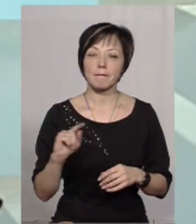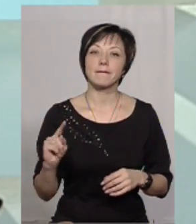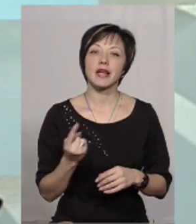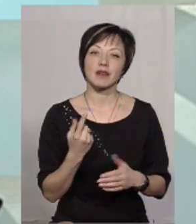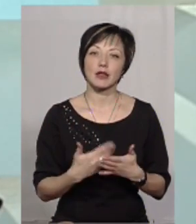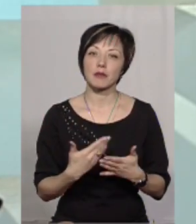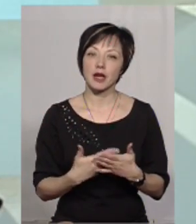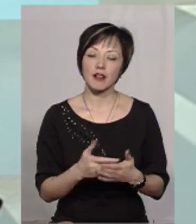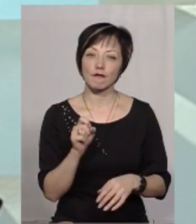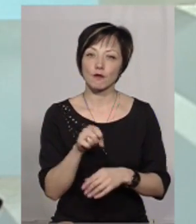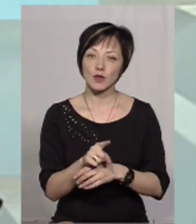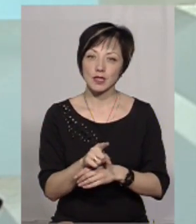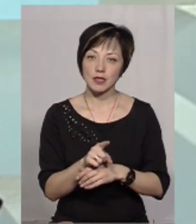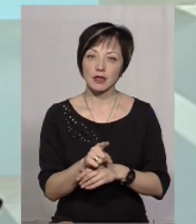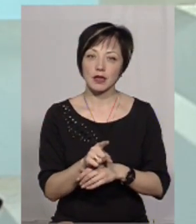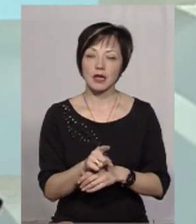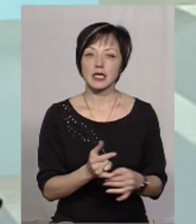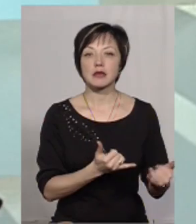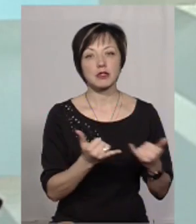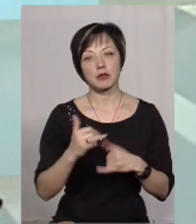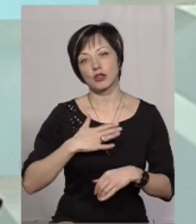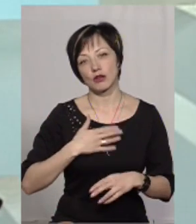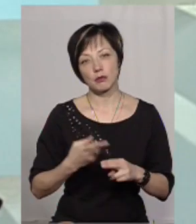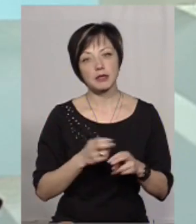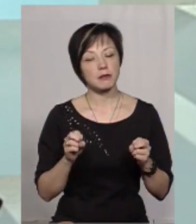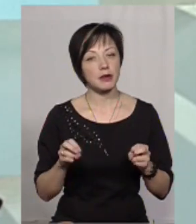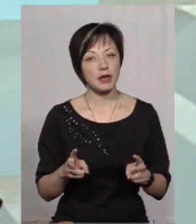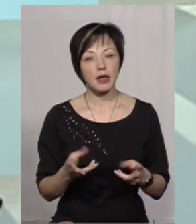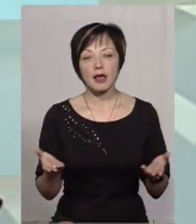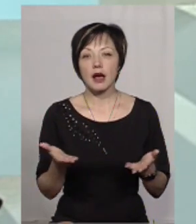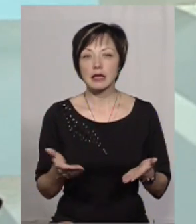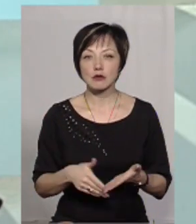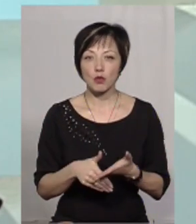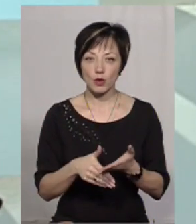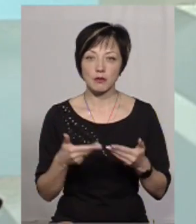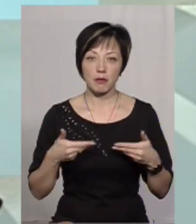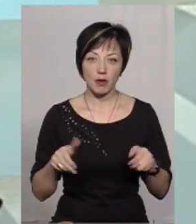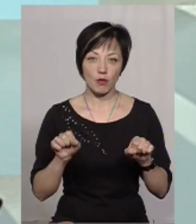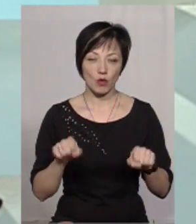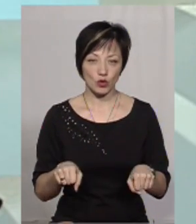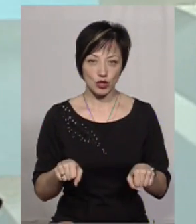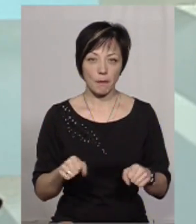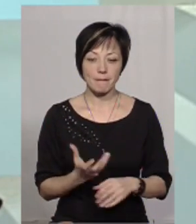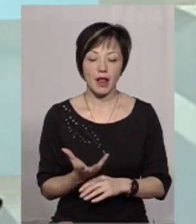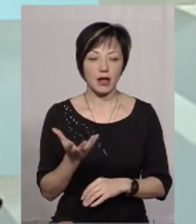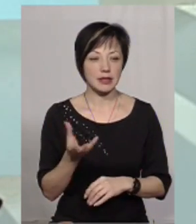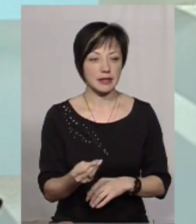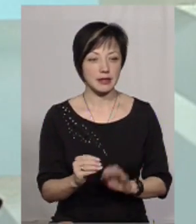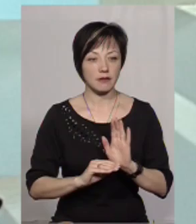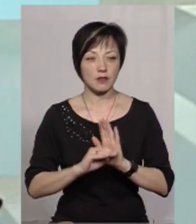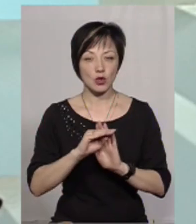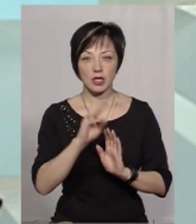первинну, наприклад, функцію, наприклад, забезпечення нашої безпеки. Тобто, який спосіб ми можемо платити